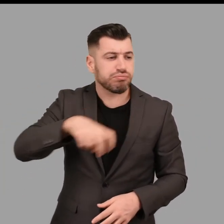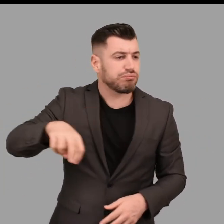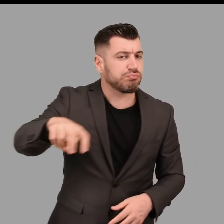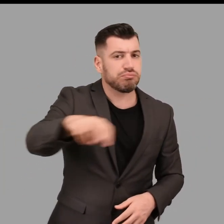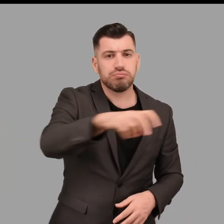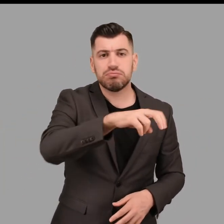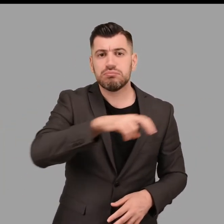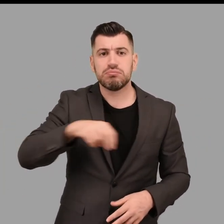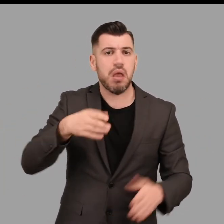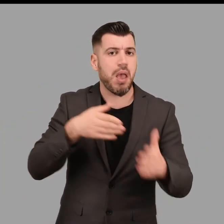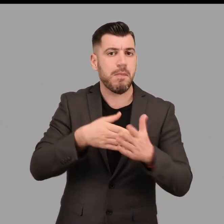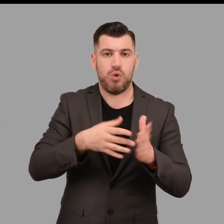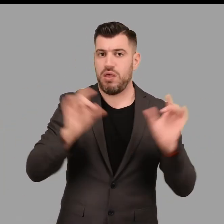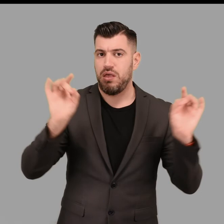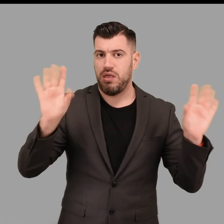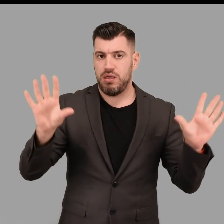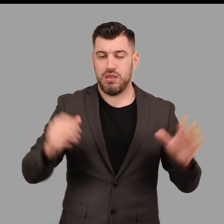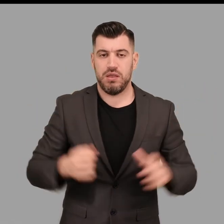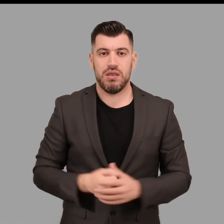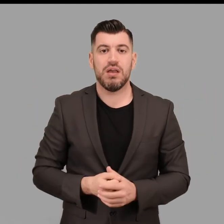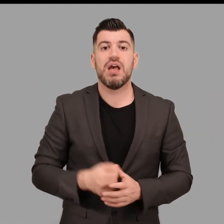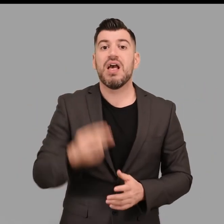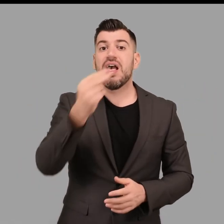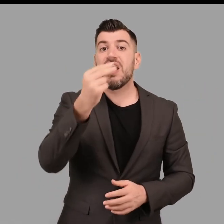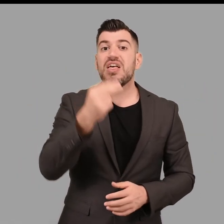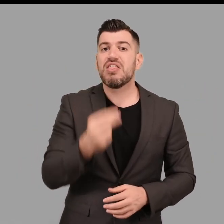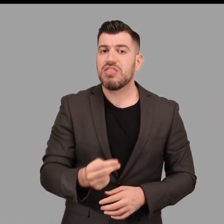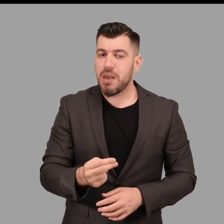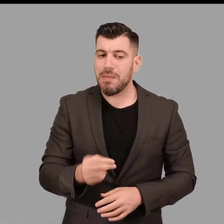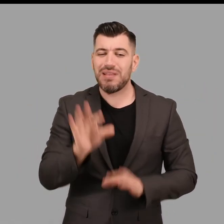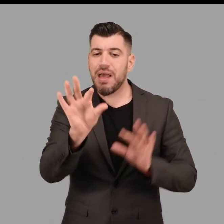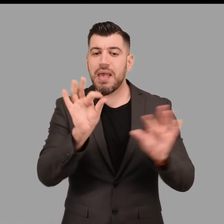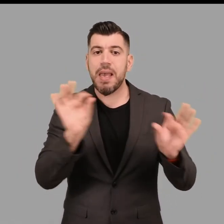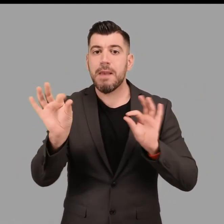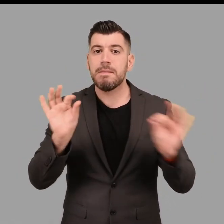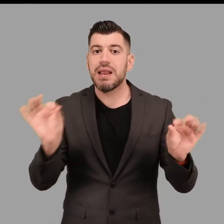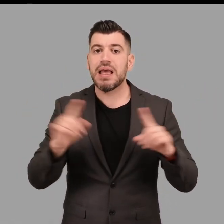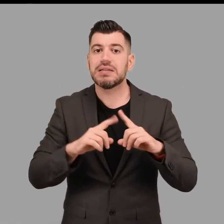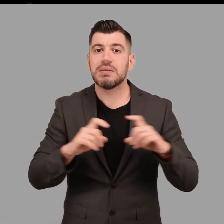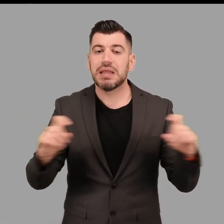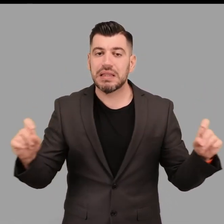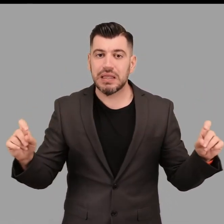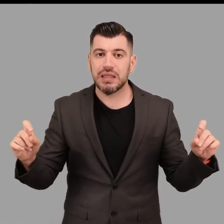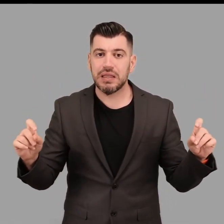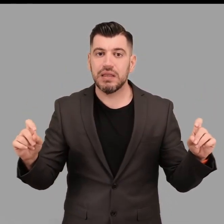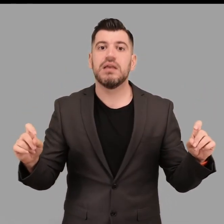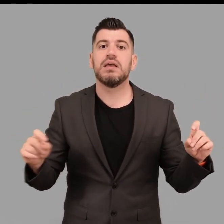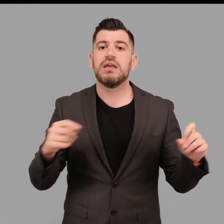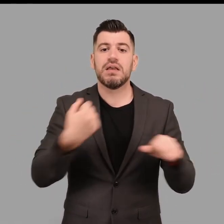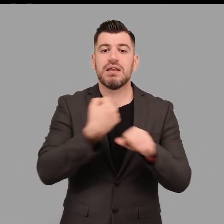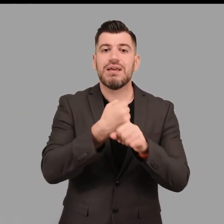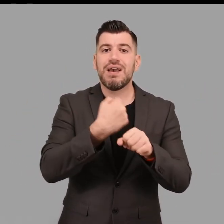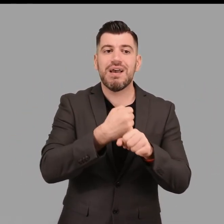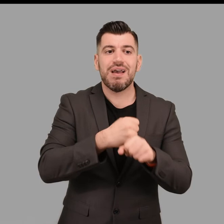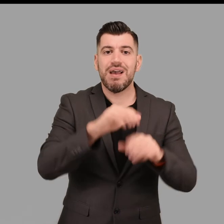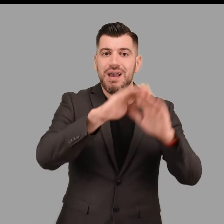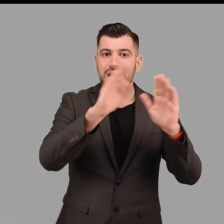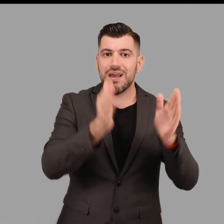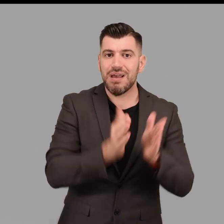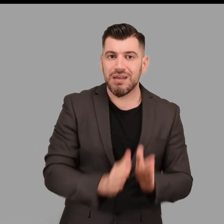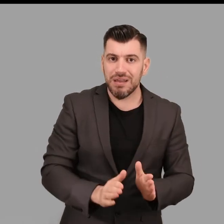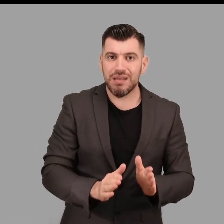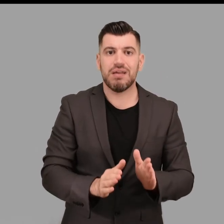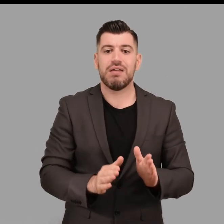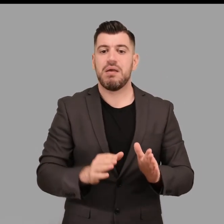πολιτισμού Ο χώρος είναι μεγάλος, εκείνους των επισκεπτών μπορεί να ακολουθεί περιμετρικά την έκθεση χωρίς εμπόδια Για τις υφιστάμενες